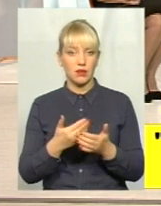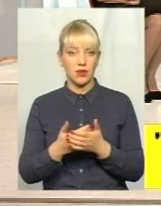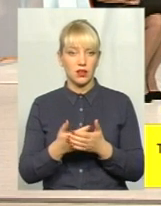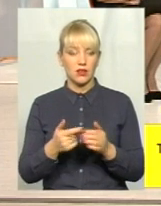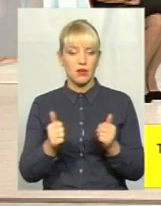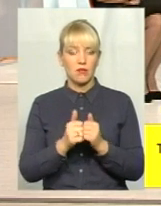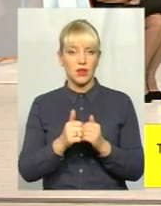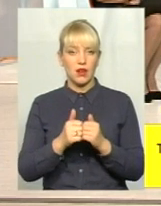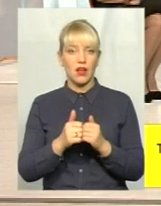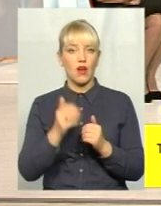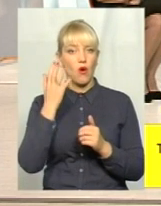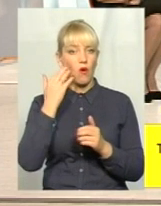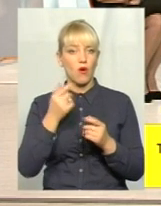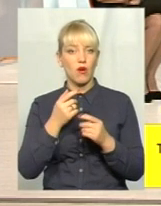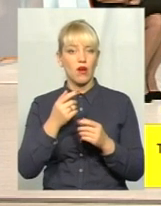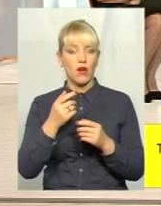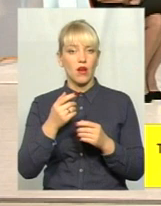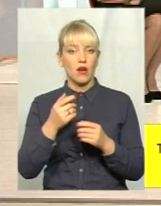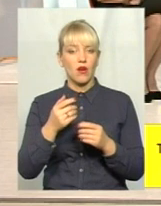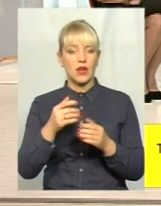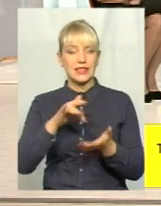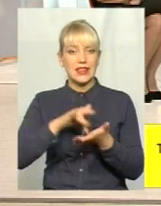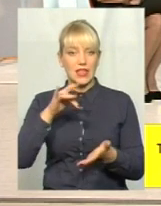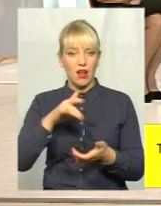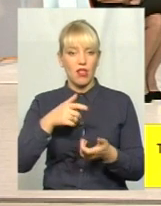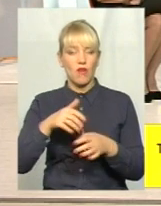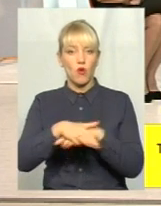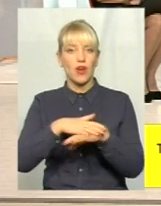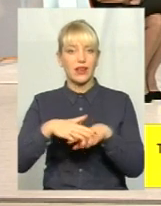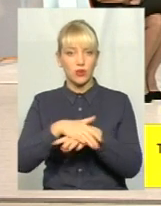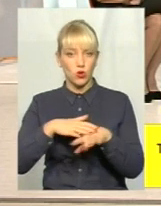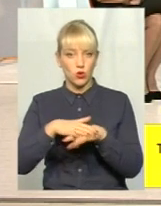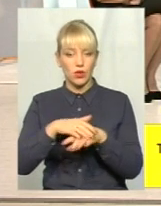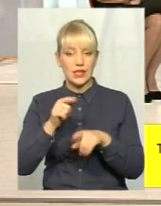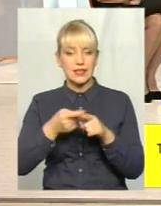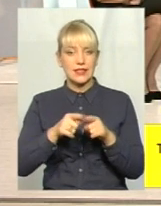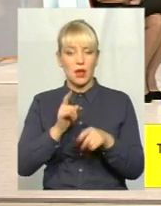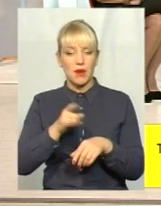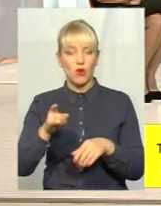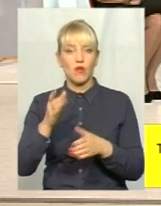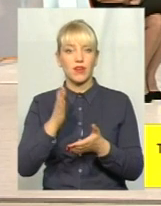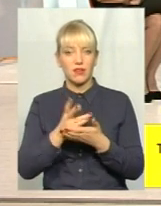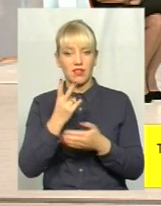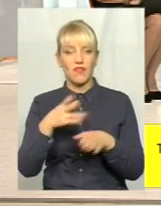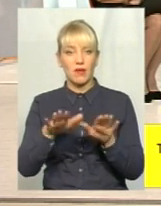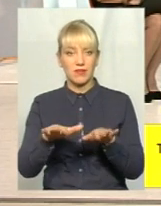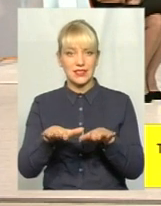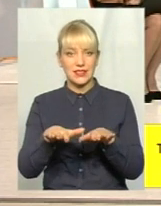Овочайового ринку, нашого центрального, продуктового. Це парковка, є там два місці